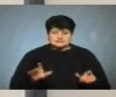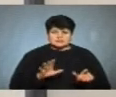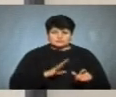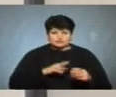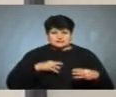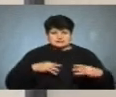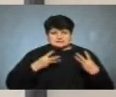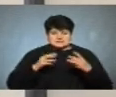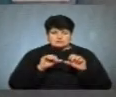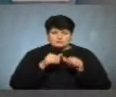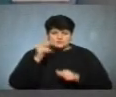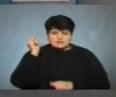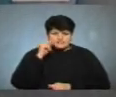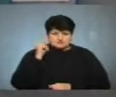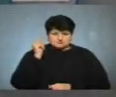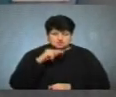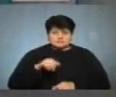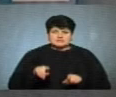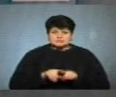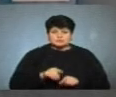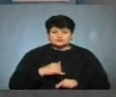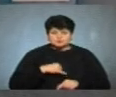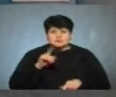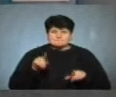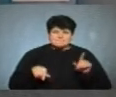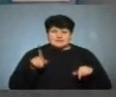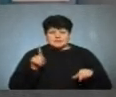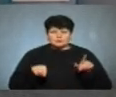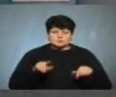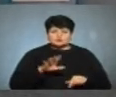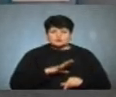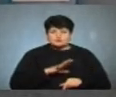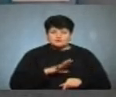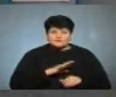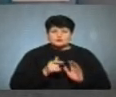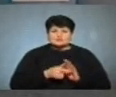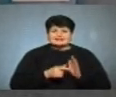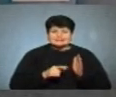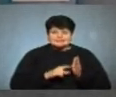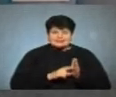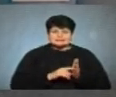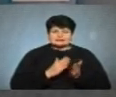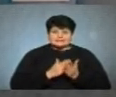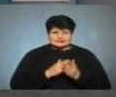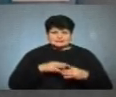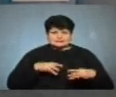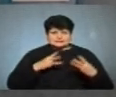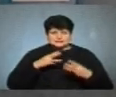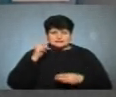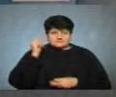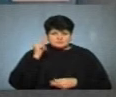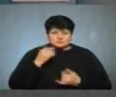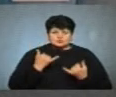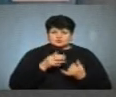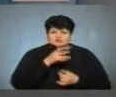дистанційній формі навчання. Також в нас періодично бувають класи, які перебувають на дистанційному навчанні на